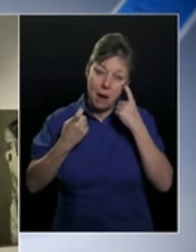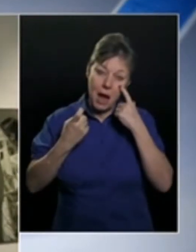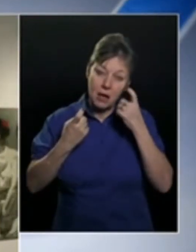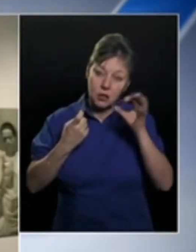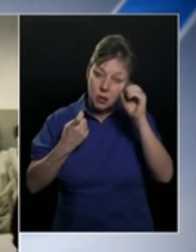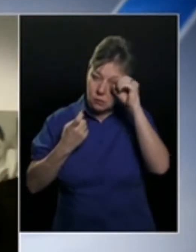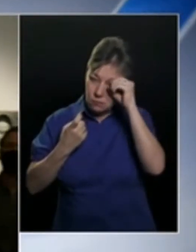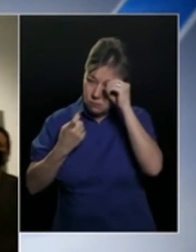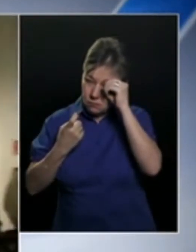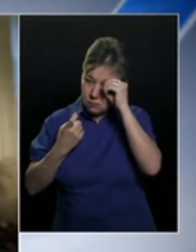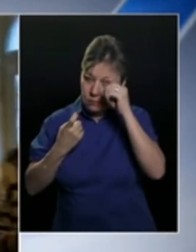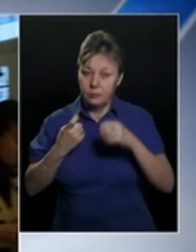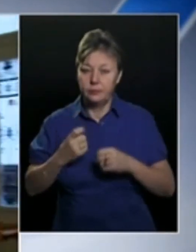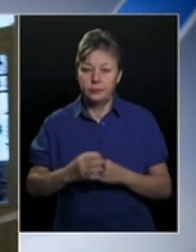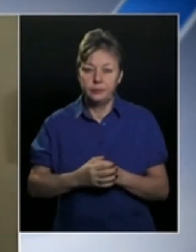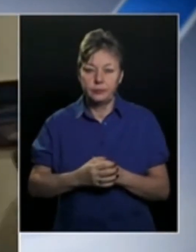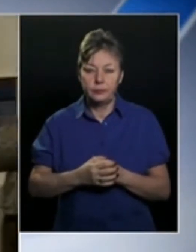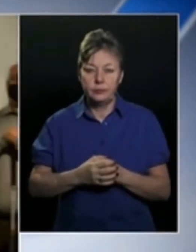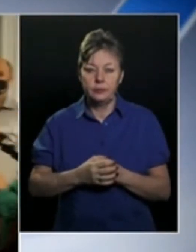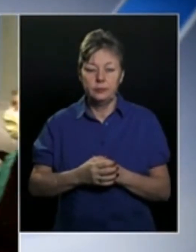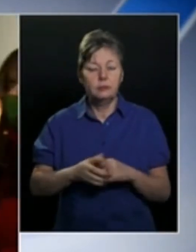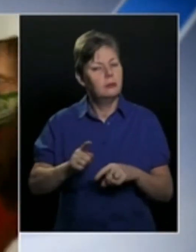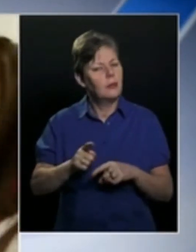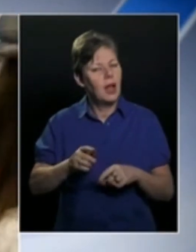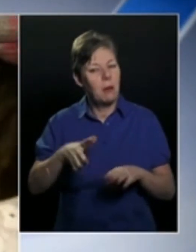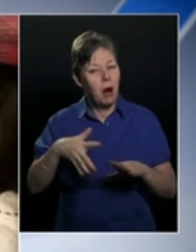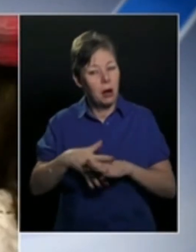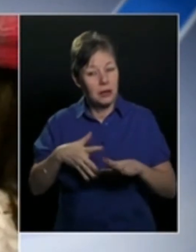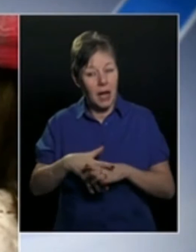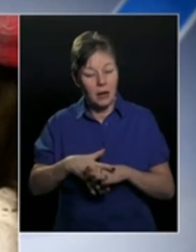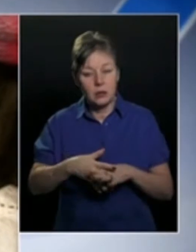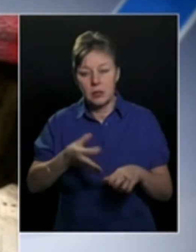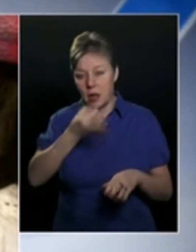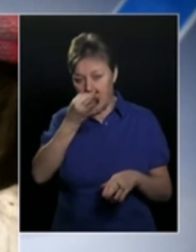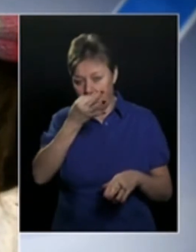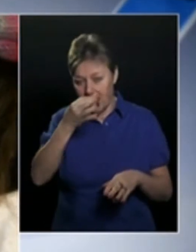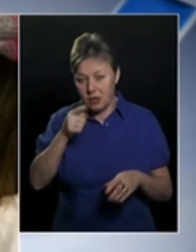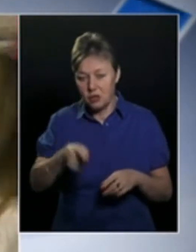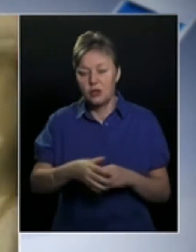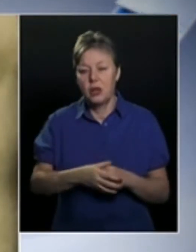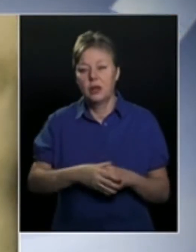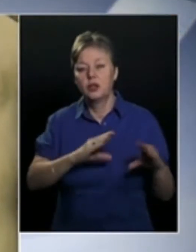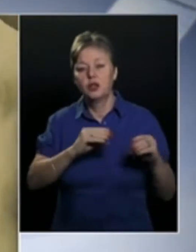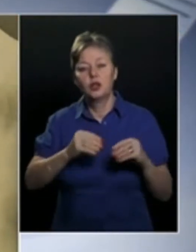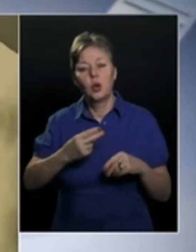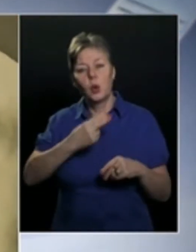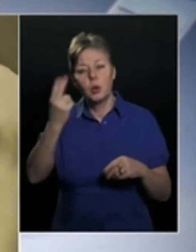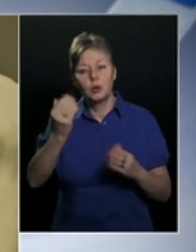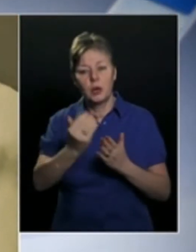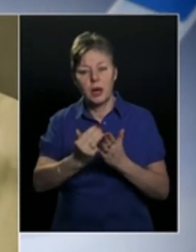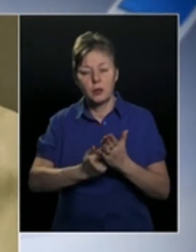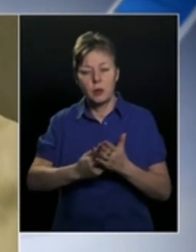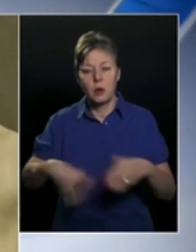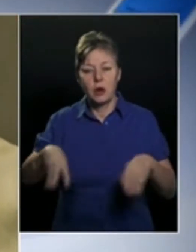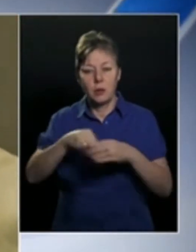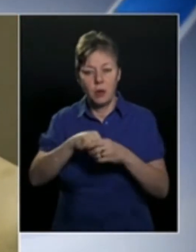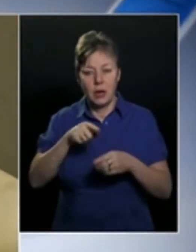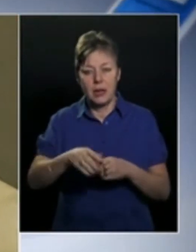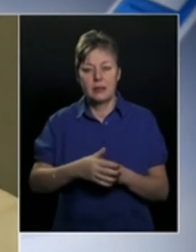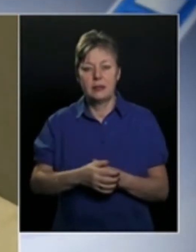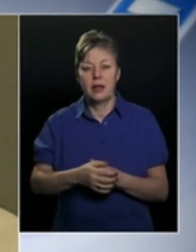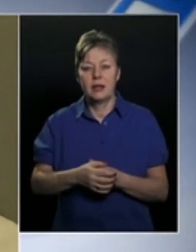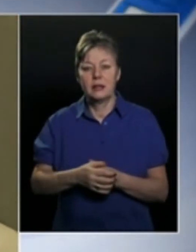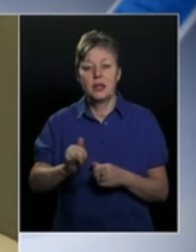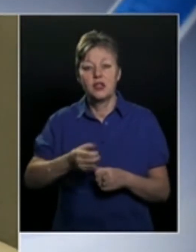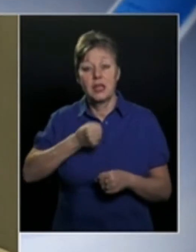a másik szemére pedig csőlátó lett. Mindez nem befolyásolta a kíváncsiságát, rengeteg kulturális programon vesz